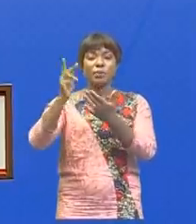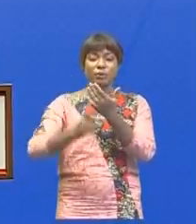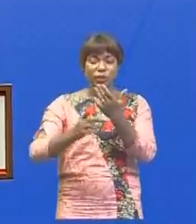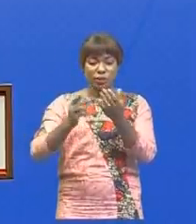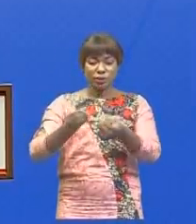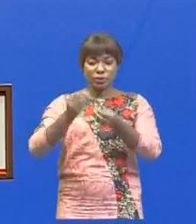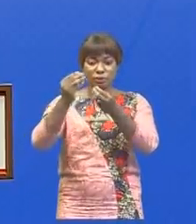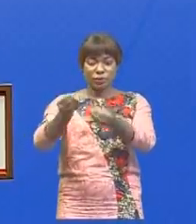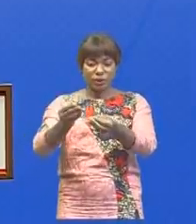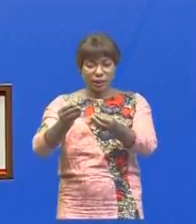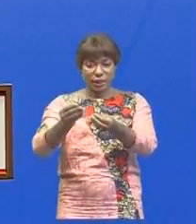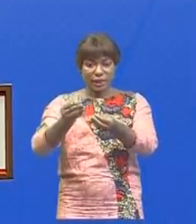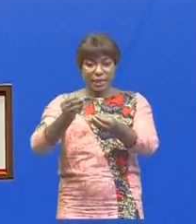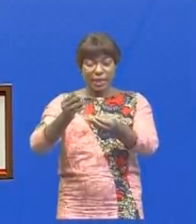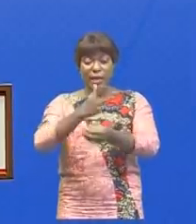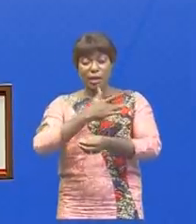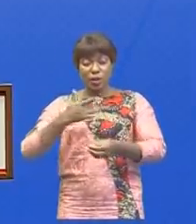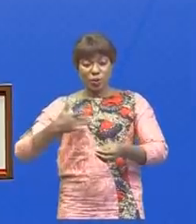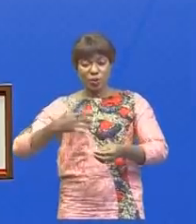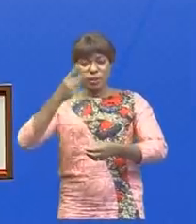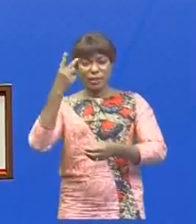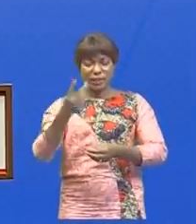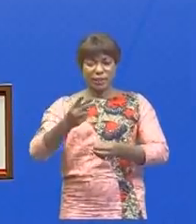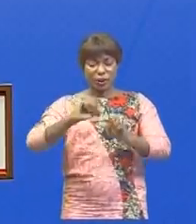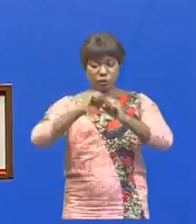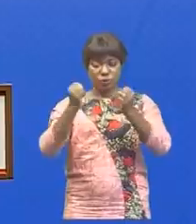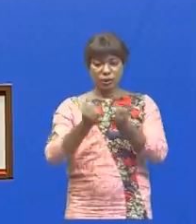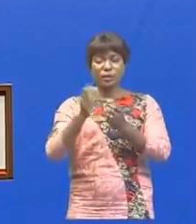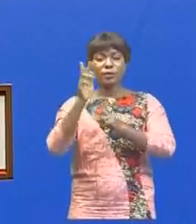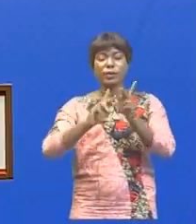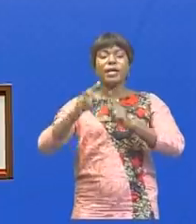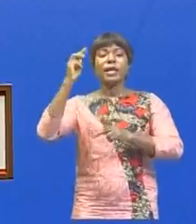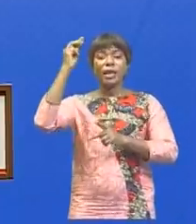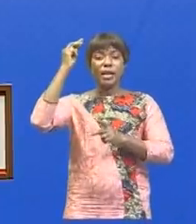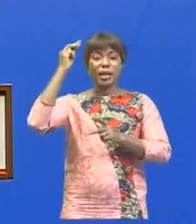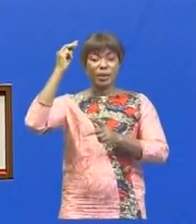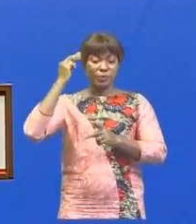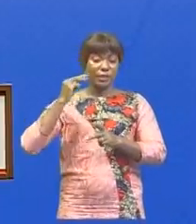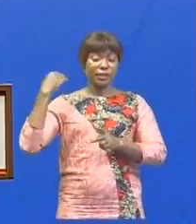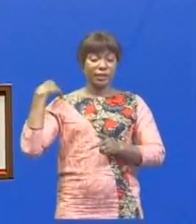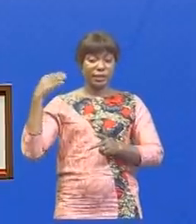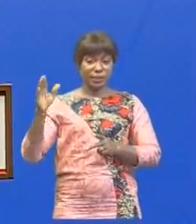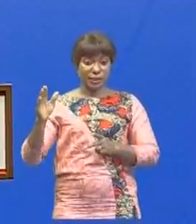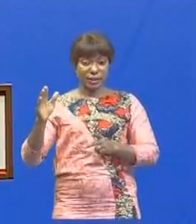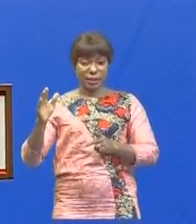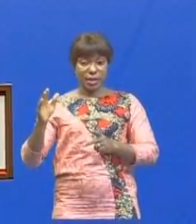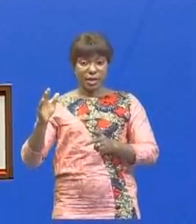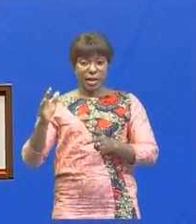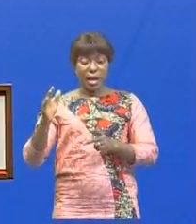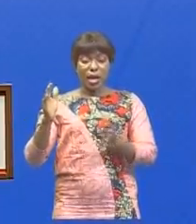deux établissements publics, le ministre est d'État, ministre de l'entrepreneuriat et des petites et moyennes entreprises,